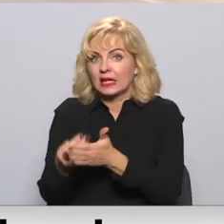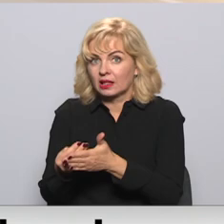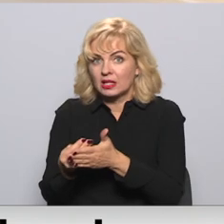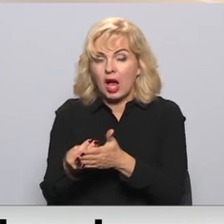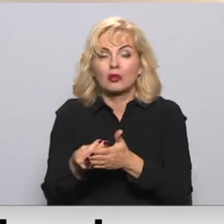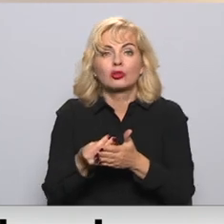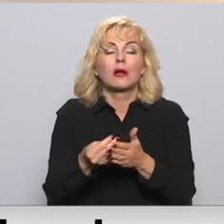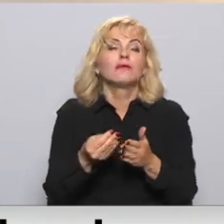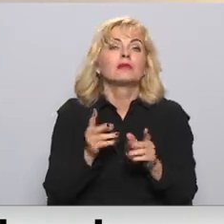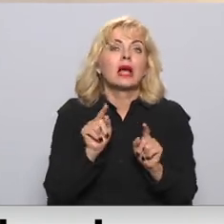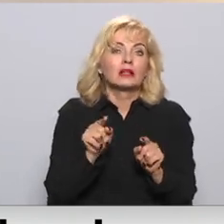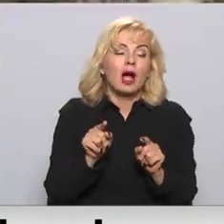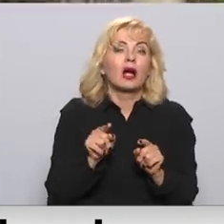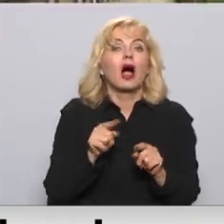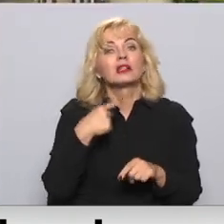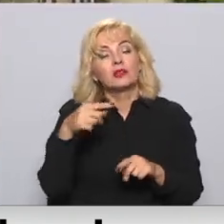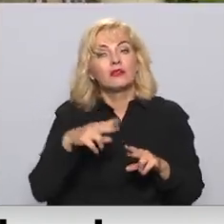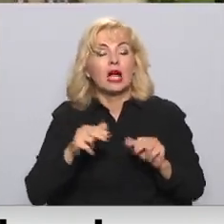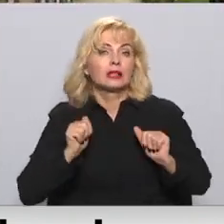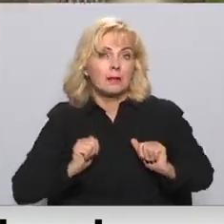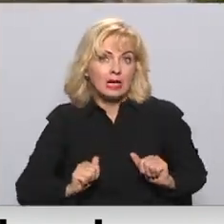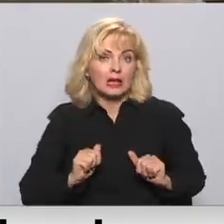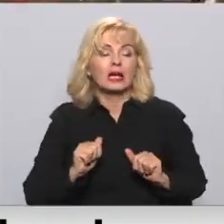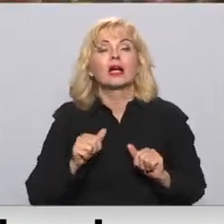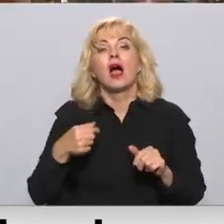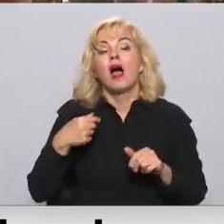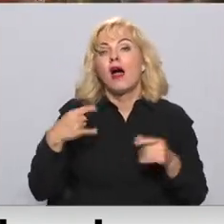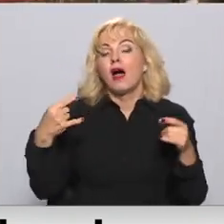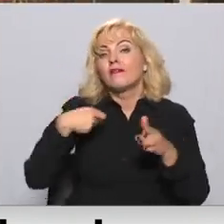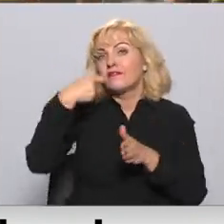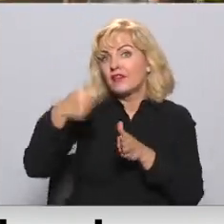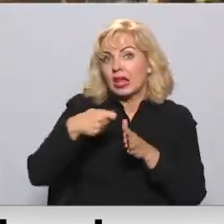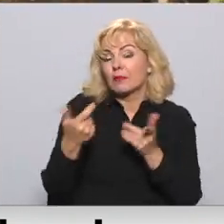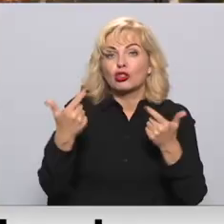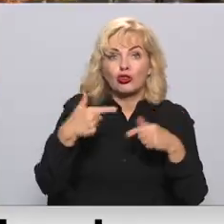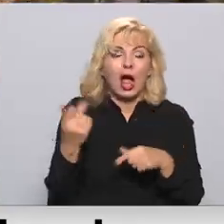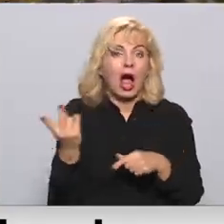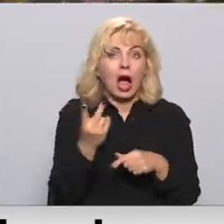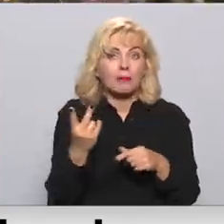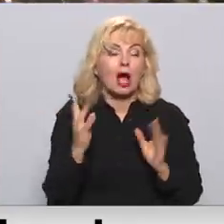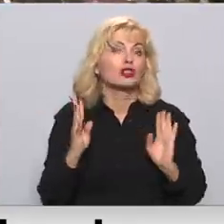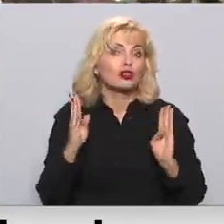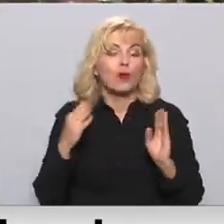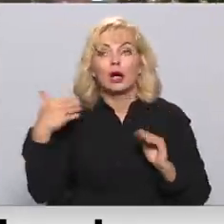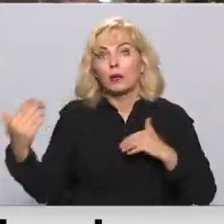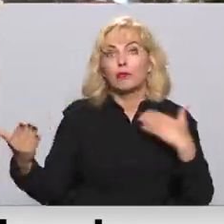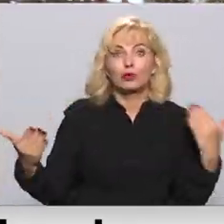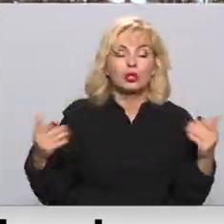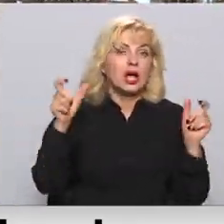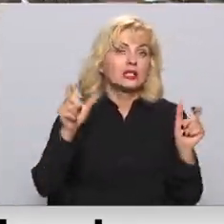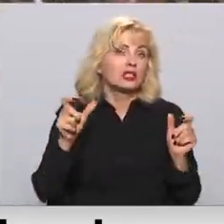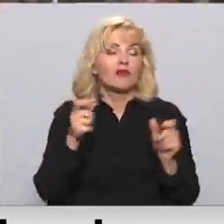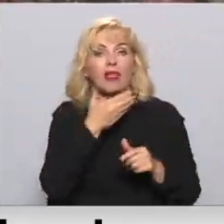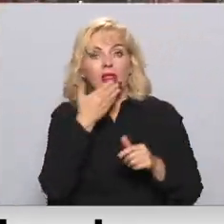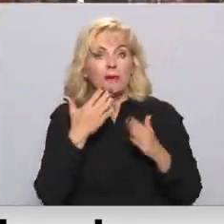kā mierīgi. Arī RTV filmēšanas laikā novēroja, ka abās žoga pusēs veiklos cilvēku nebija